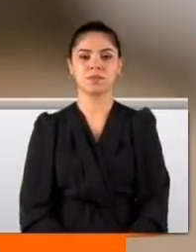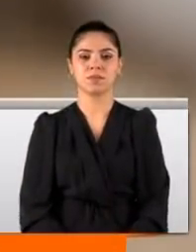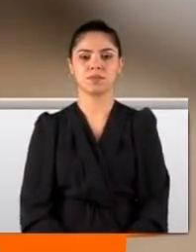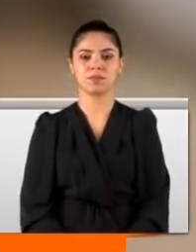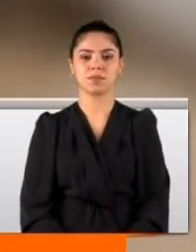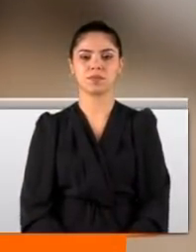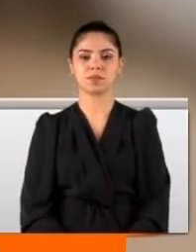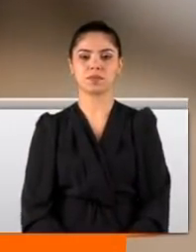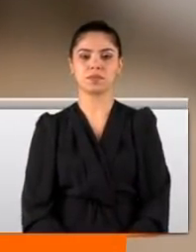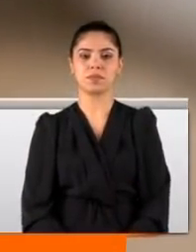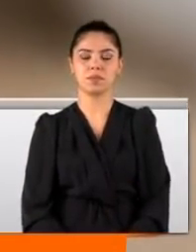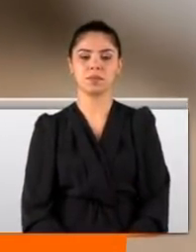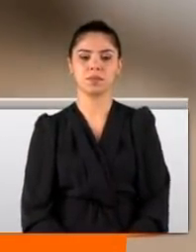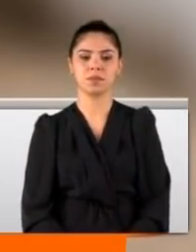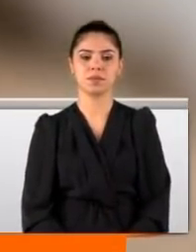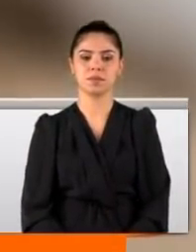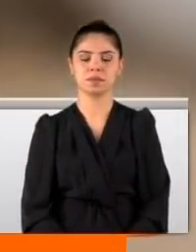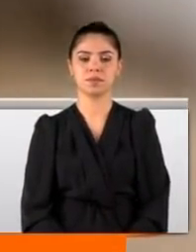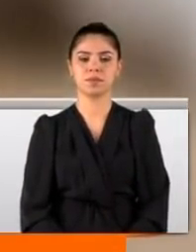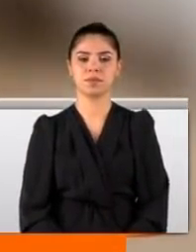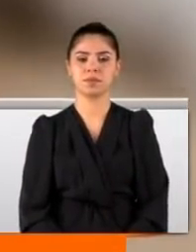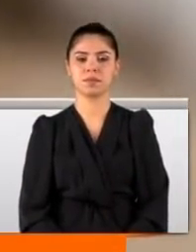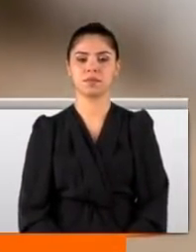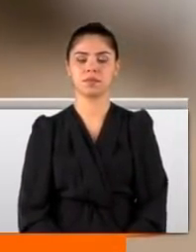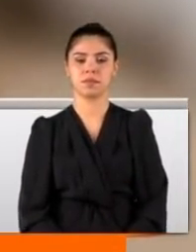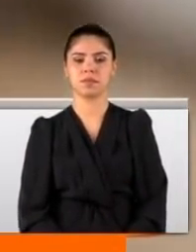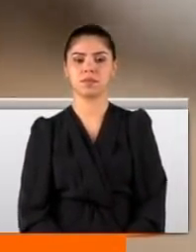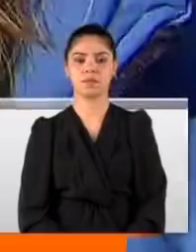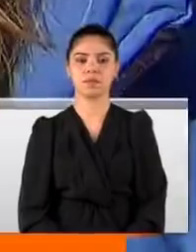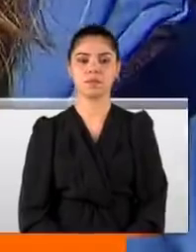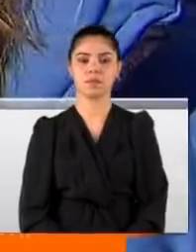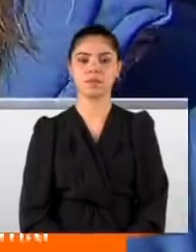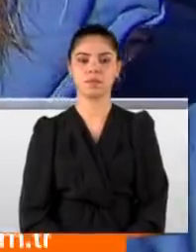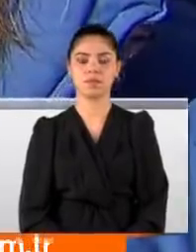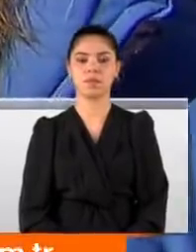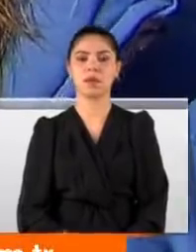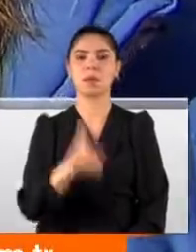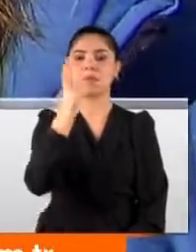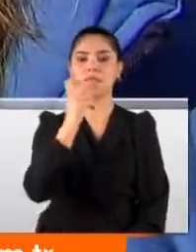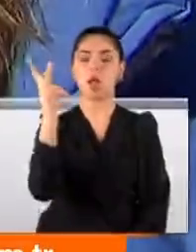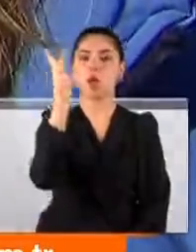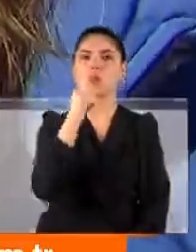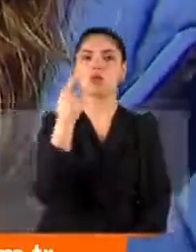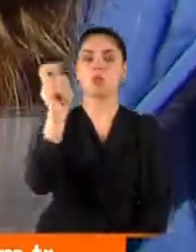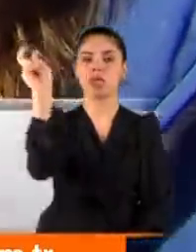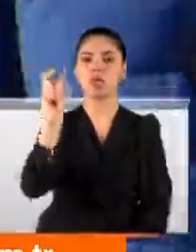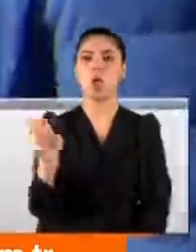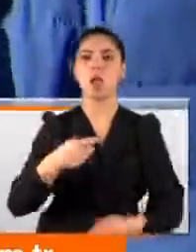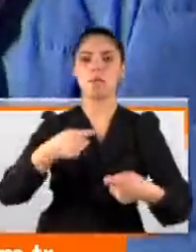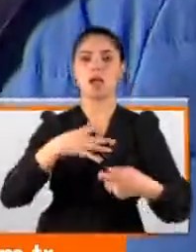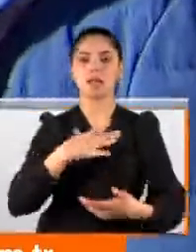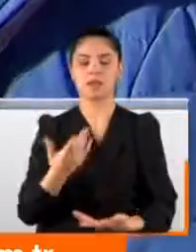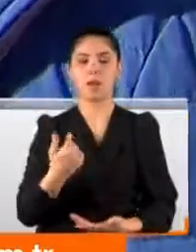hastasıyım. Mutasyon ilaçlarını kullanabilirsem bu makineye ihtiyacım kalmayacak. Senelik 300 bin dolarlık bir maliyetten bahsediliyor.